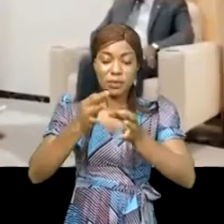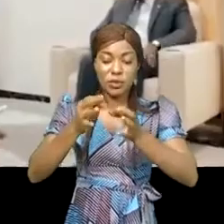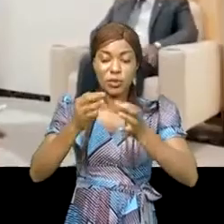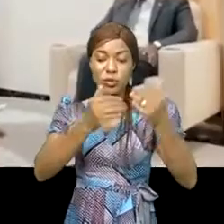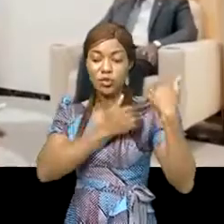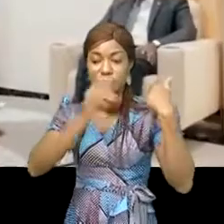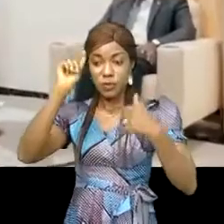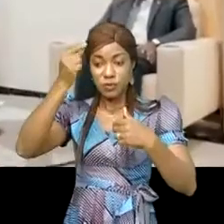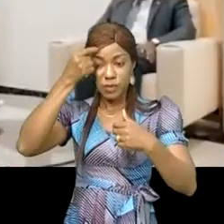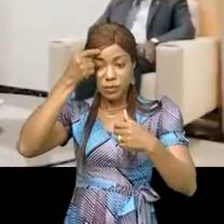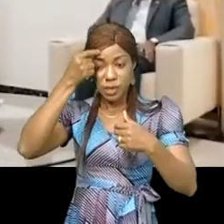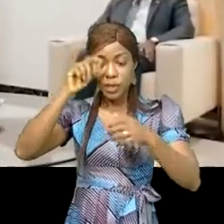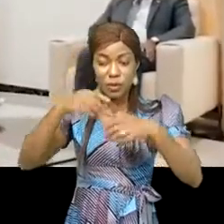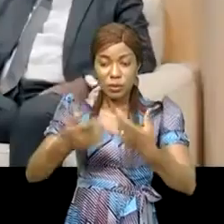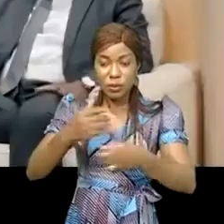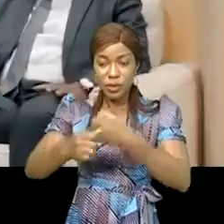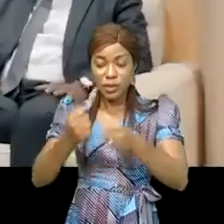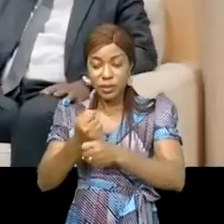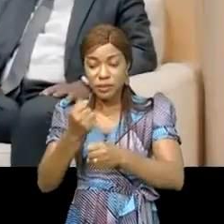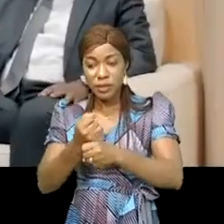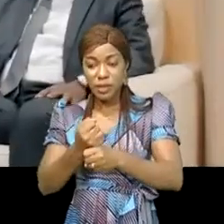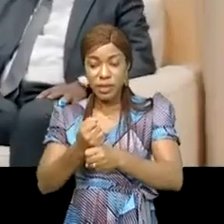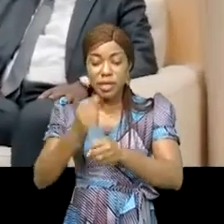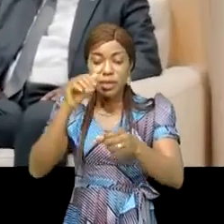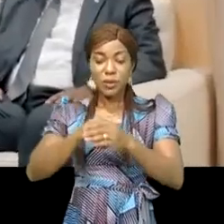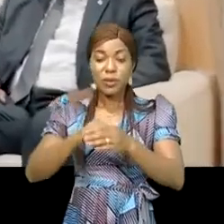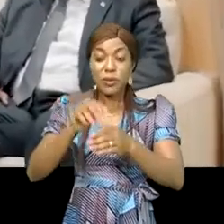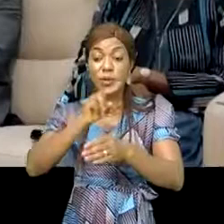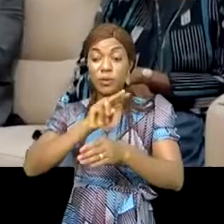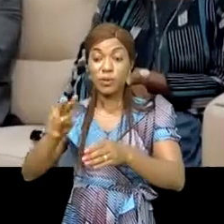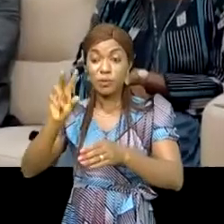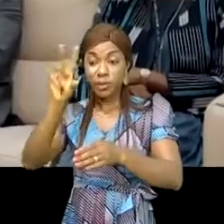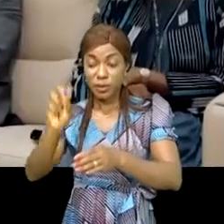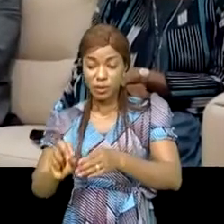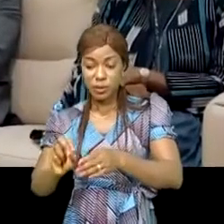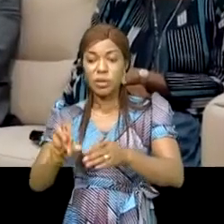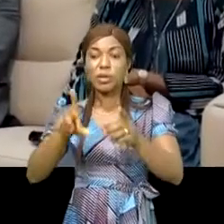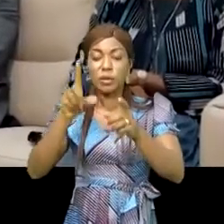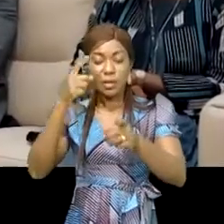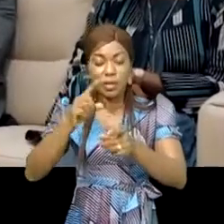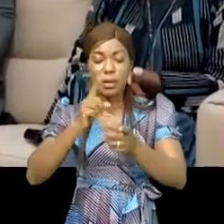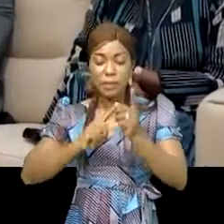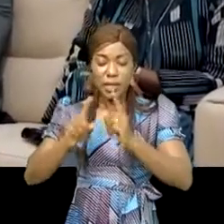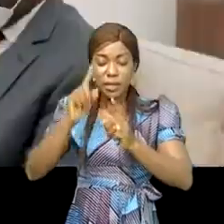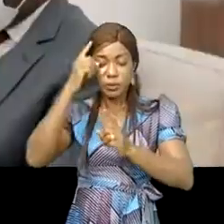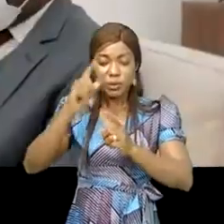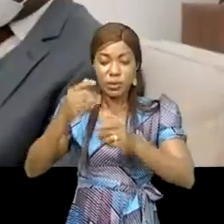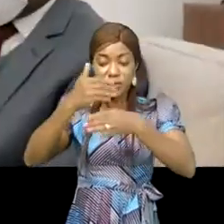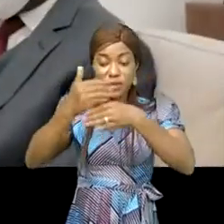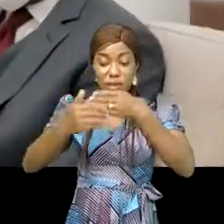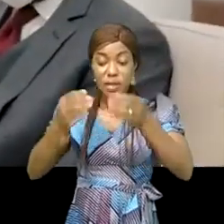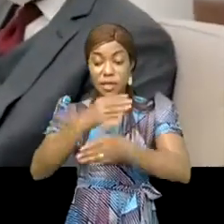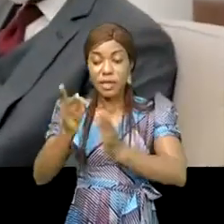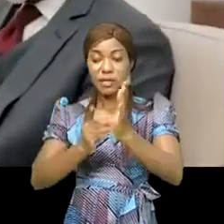gouvernement les nouvelles stratégies de la BADEA 2030 axées notamment sur les infrastructures et le développement des chaînes des